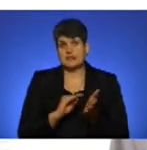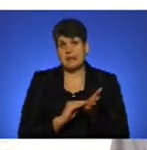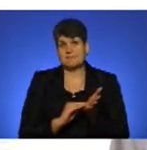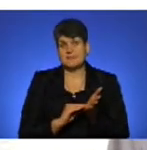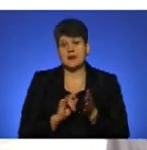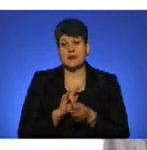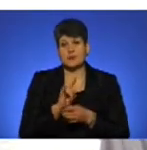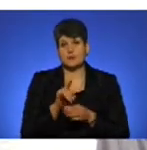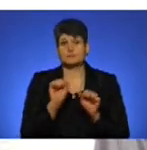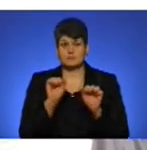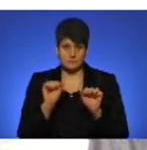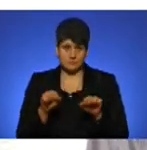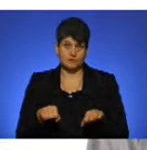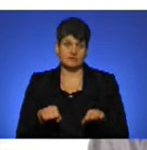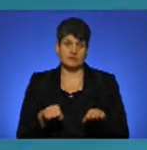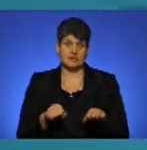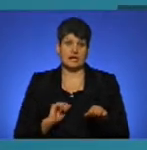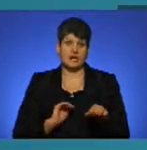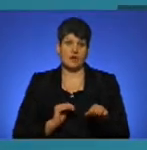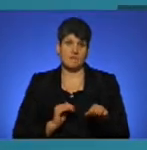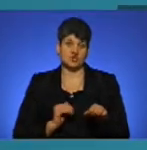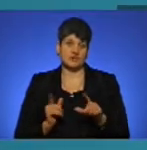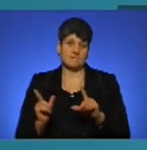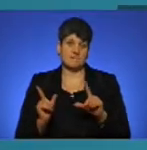«Аеропорт способен комерційним перевозком».